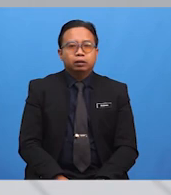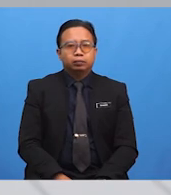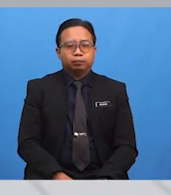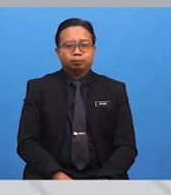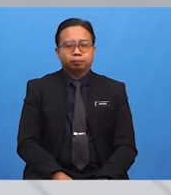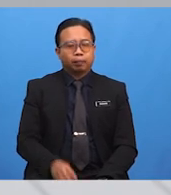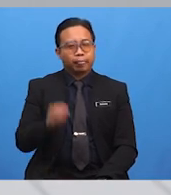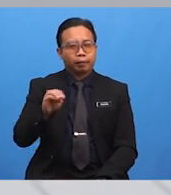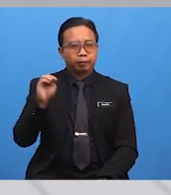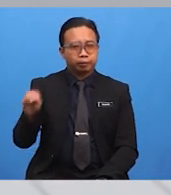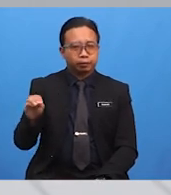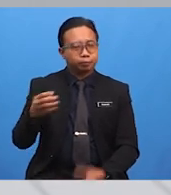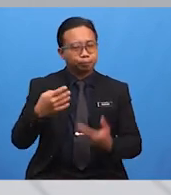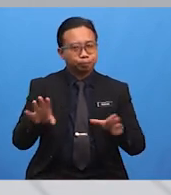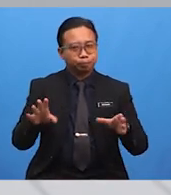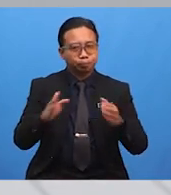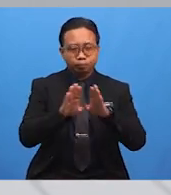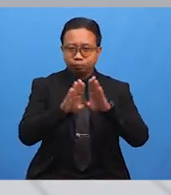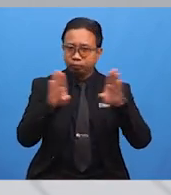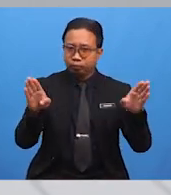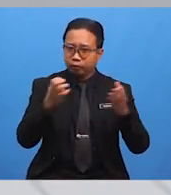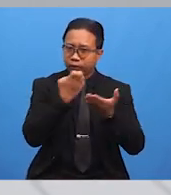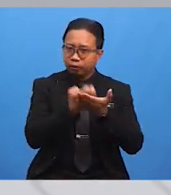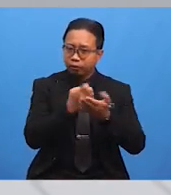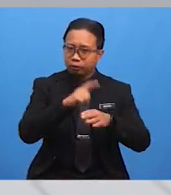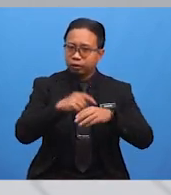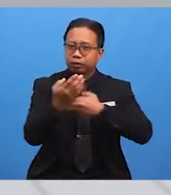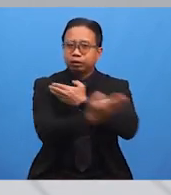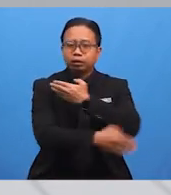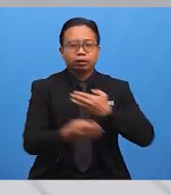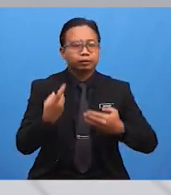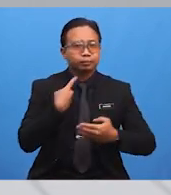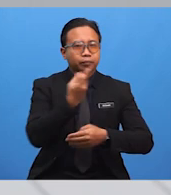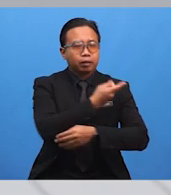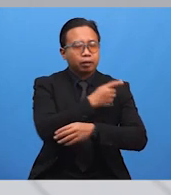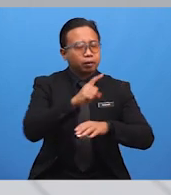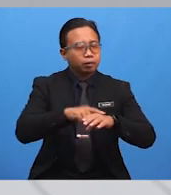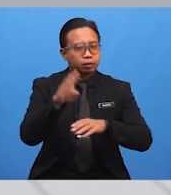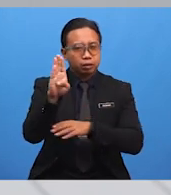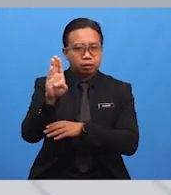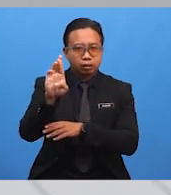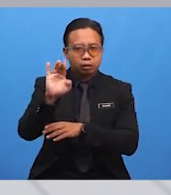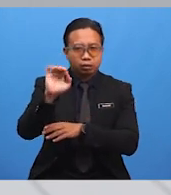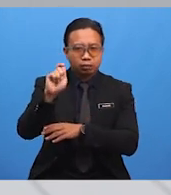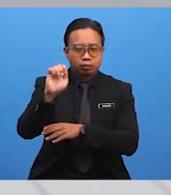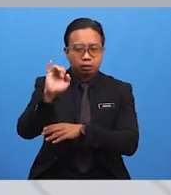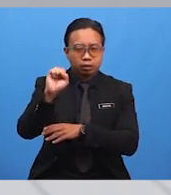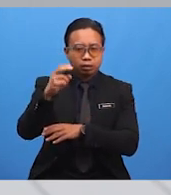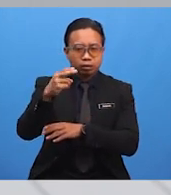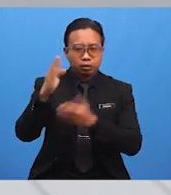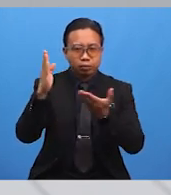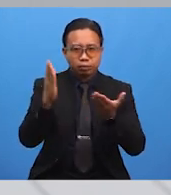-murid, sesungguhnya perkembangan ekonomi di negara kita semasa pentadbiran British telah membawa